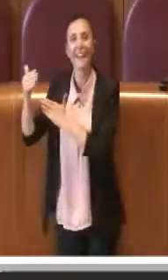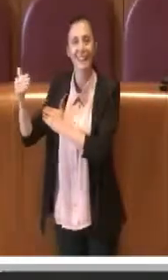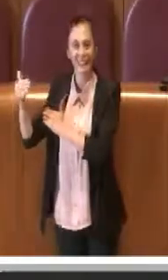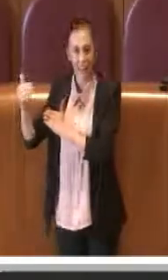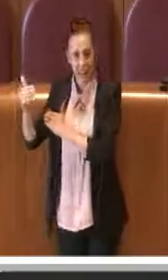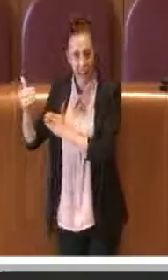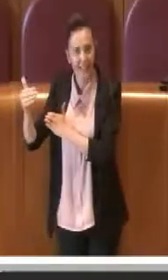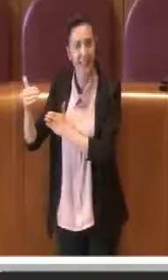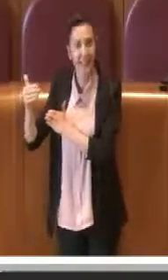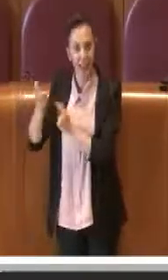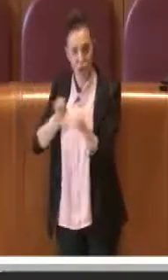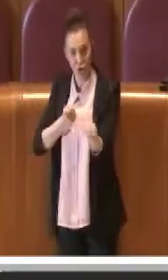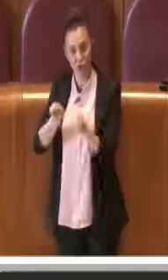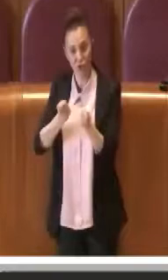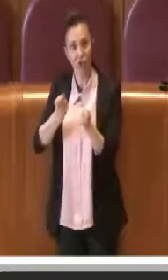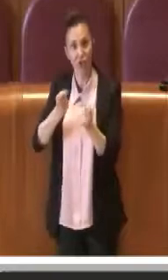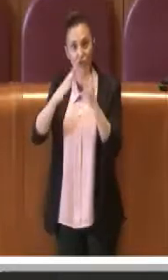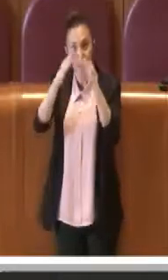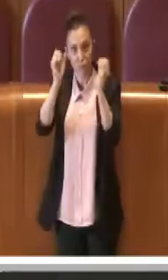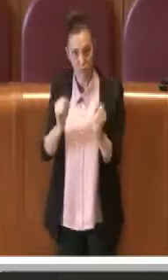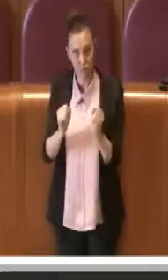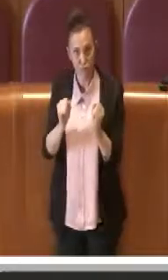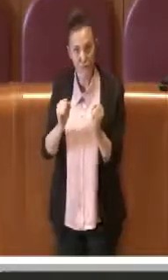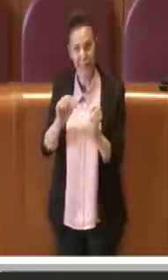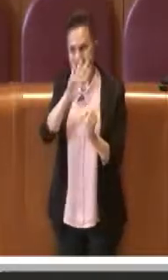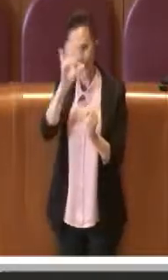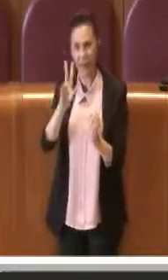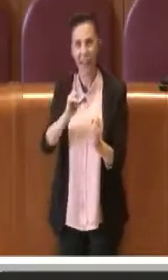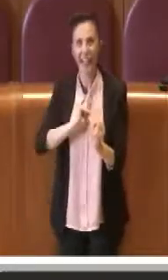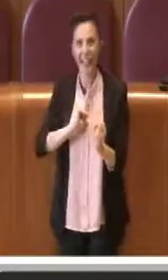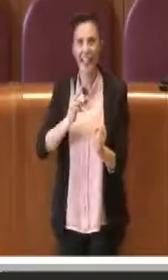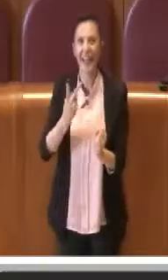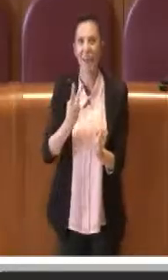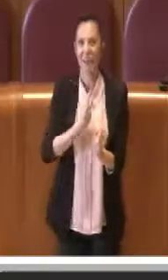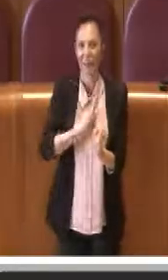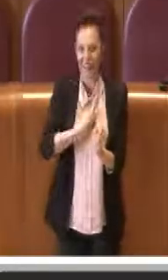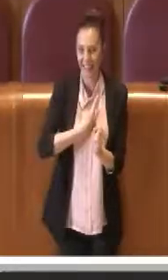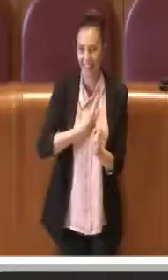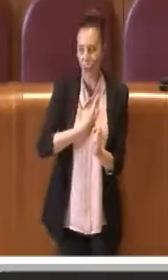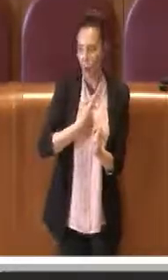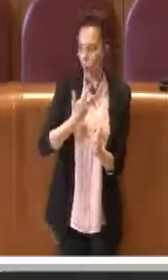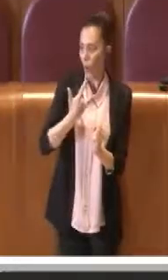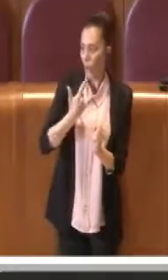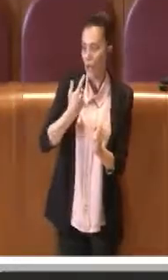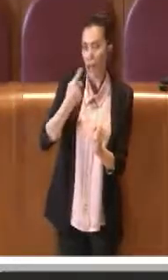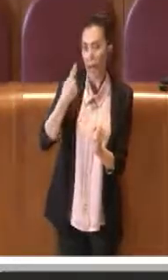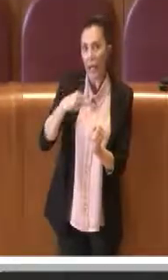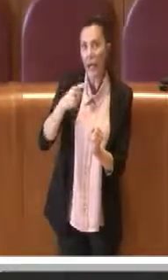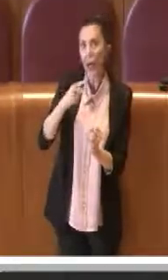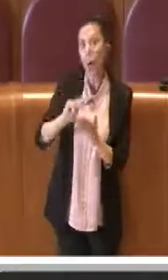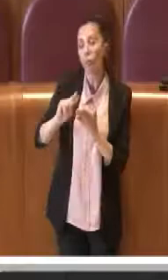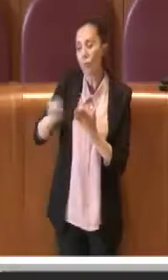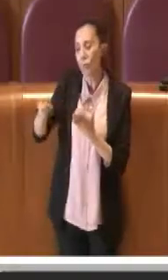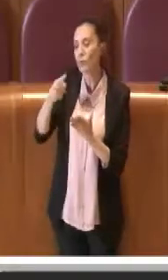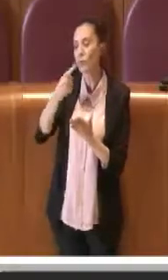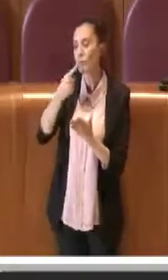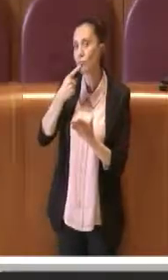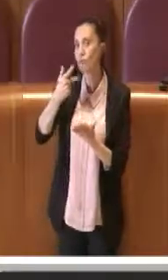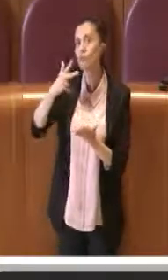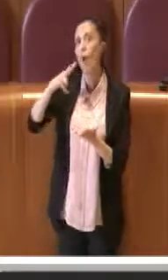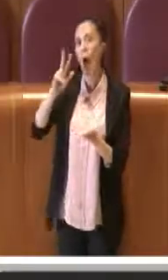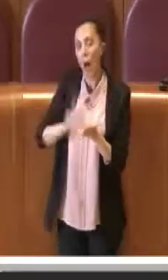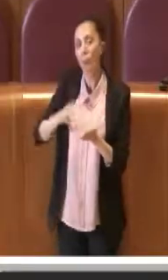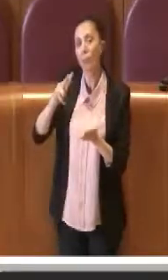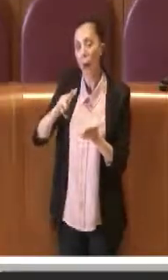strutture amministrative parrebbe da un'interpretazione che c'è stata poi confortata in tal senso dagli uffici parrebbe non